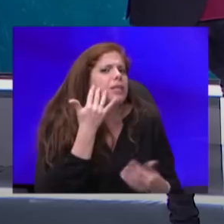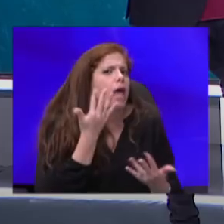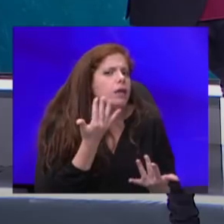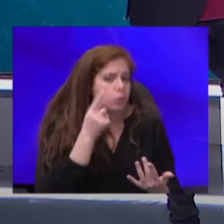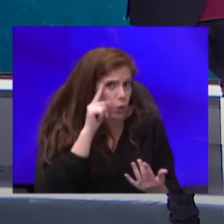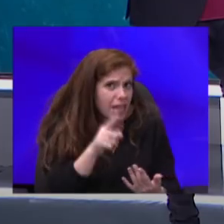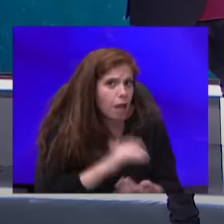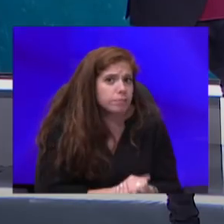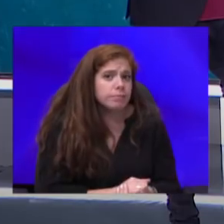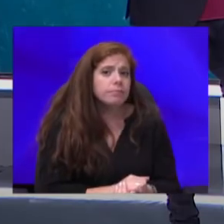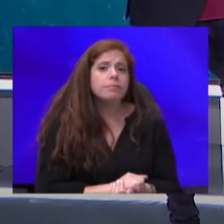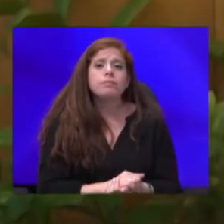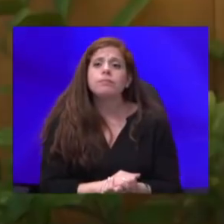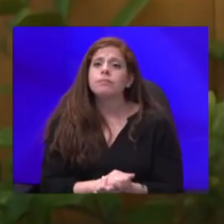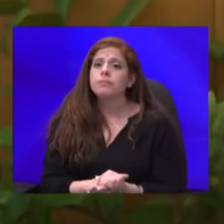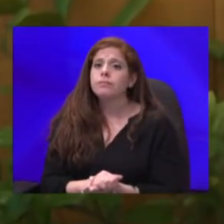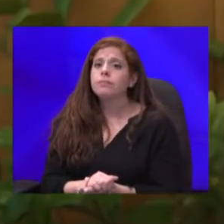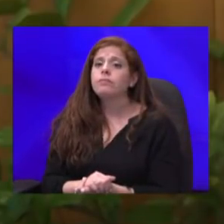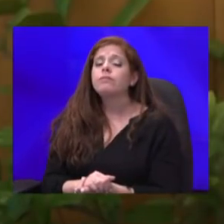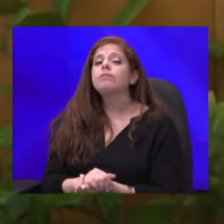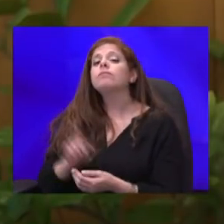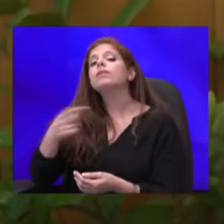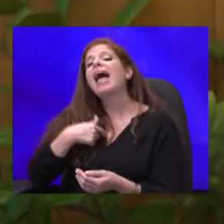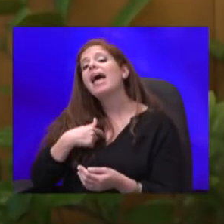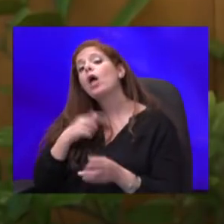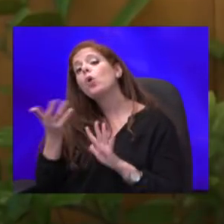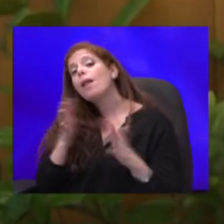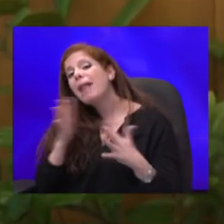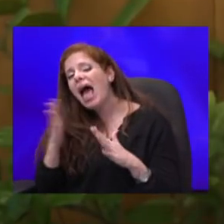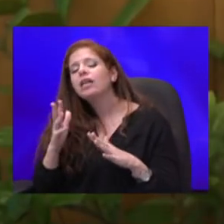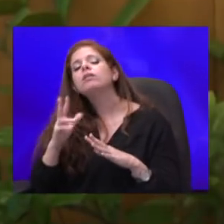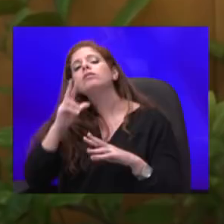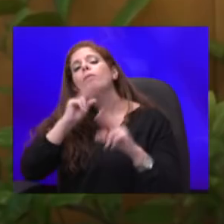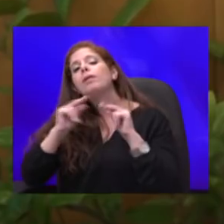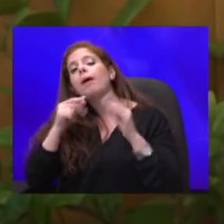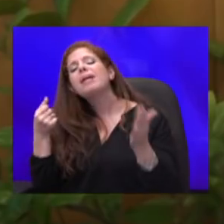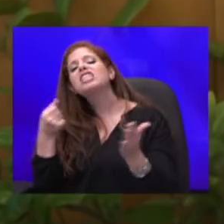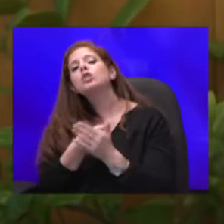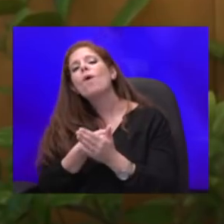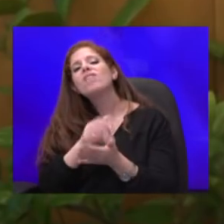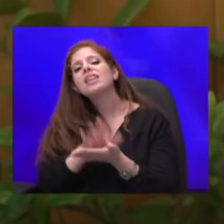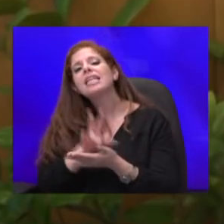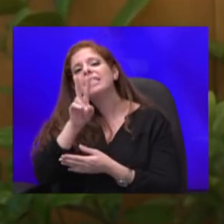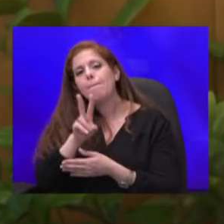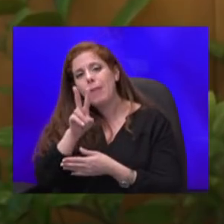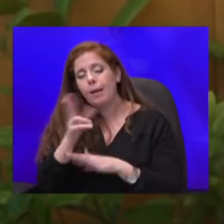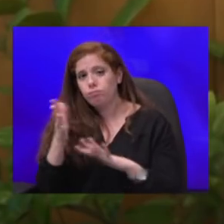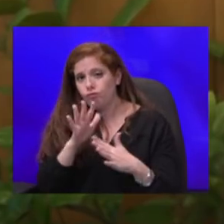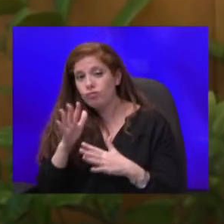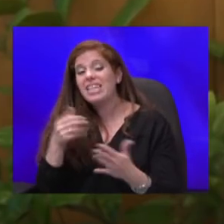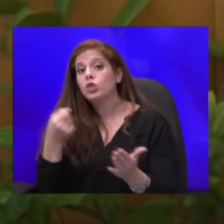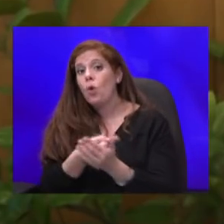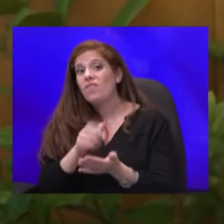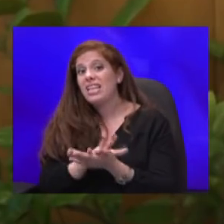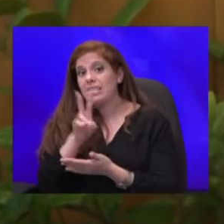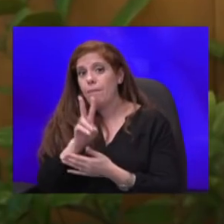אנחנו מעריכים, יכולים רק להעריך, שאנחנו מדברים על סוף דצמבר. סוף דצמבר יכול להיות בתוך שבועיים מהיום,